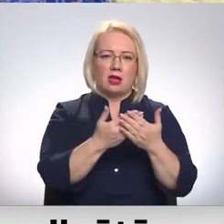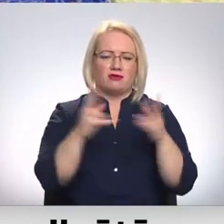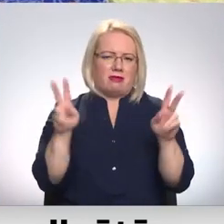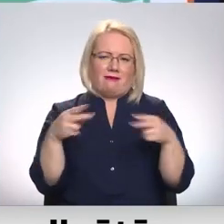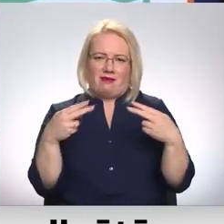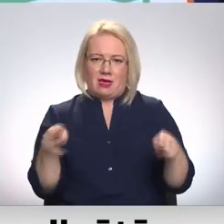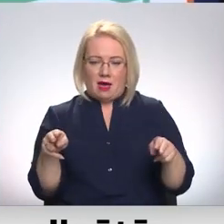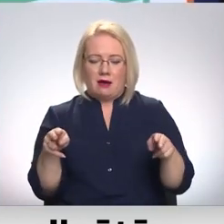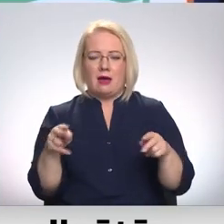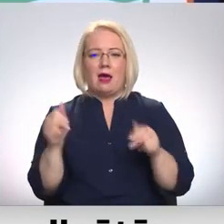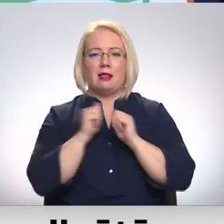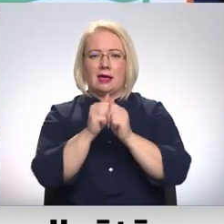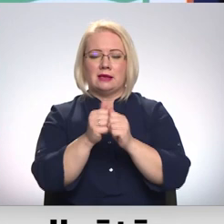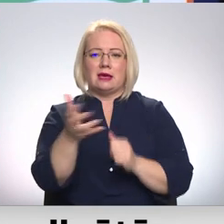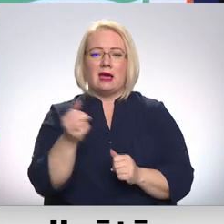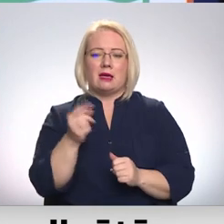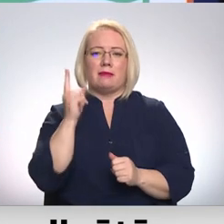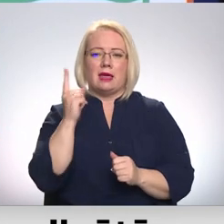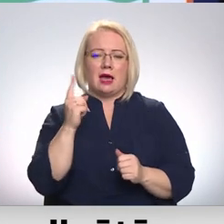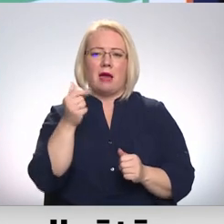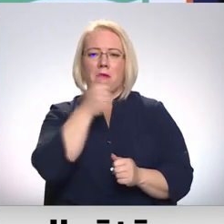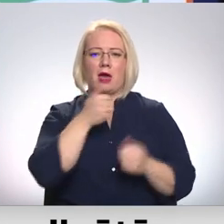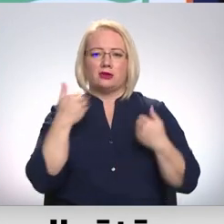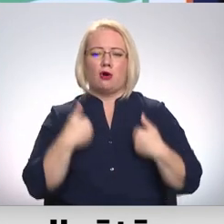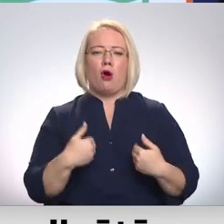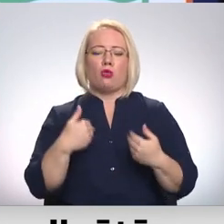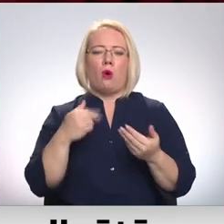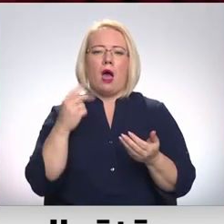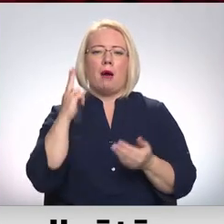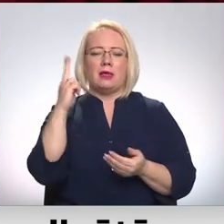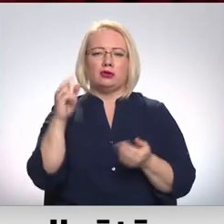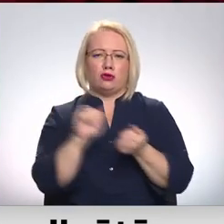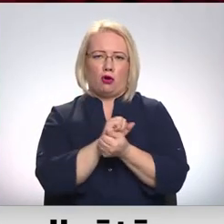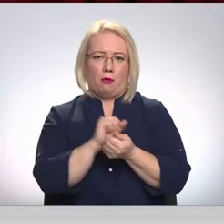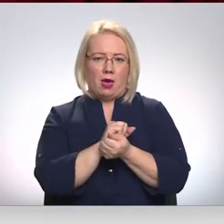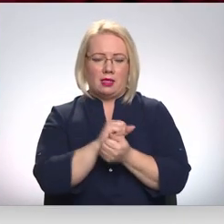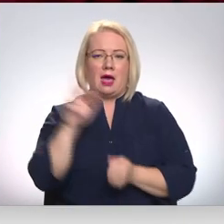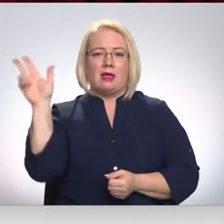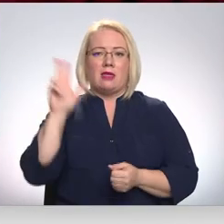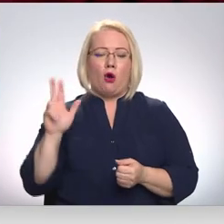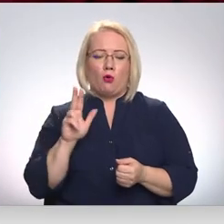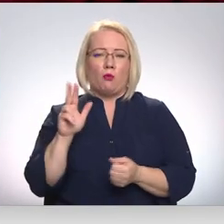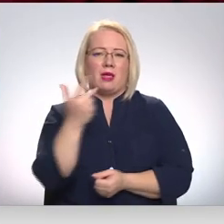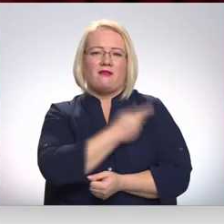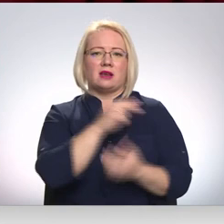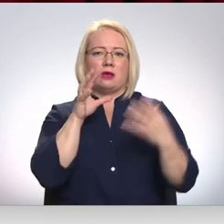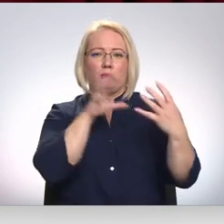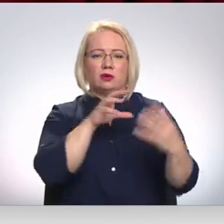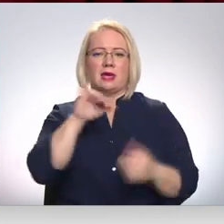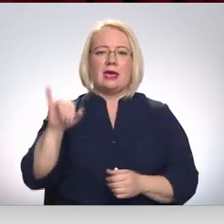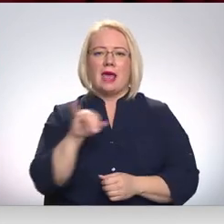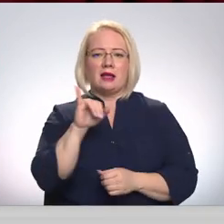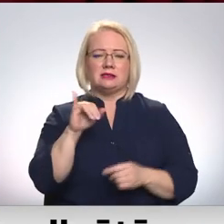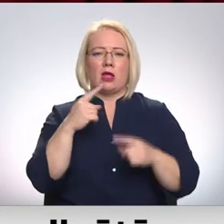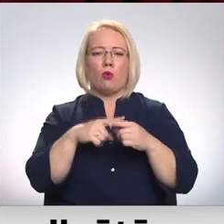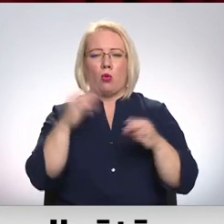nepieciešama. Līdzi jābūt vien derīgam personu apliecinošam dokumentam. Daugavpilī ir pieejami vakcīnas busos Janssen un Moderna